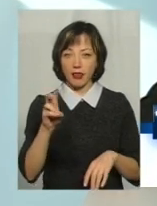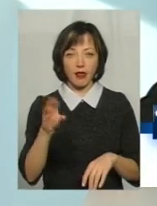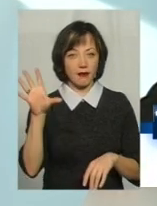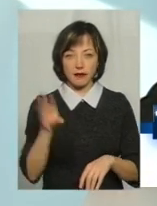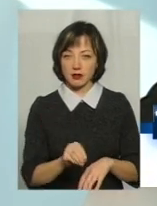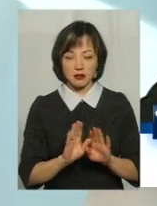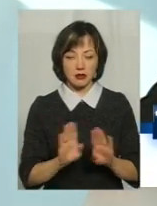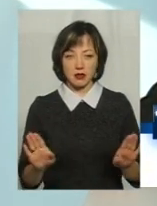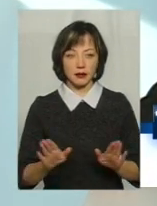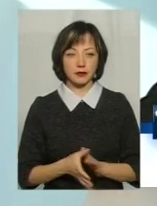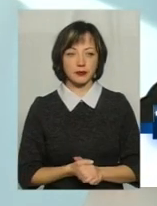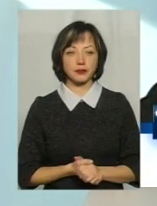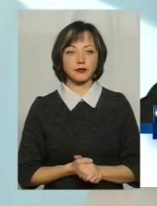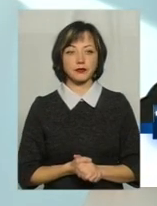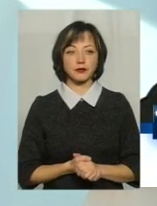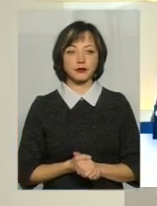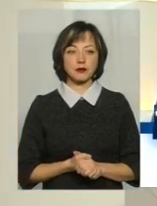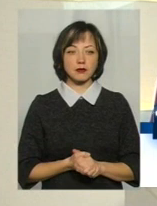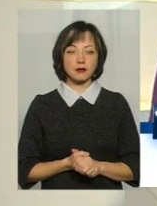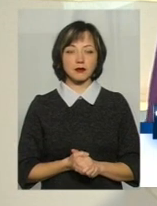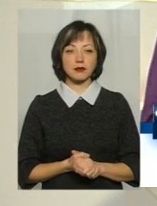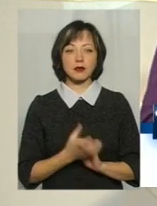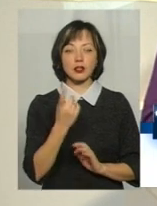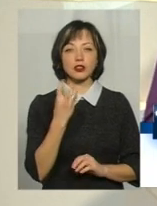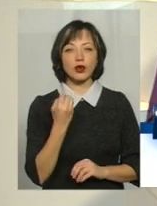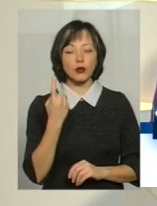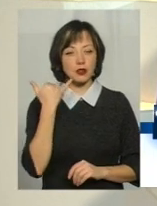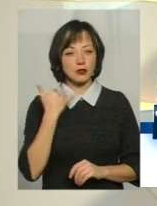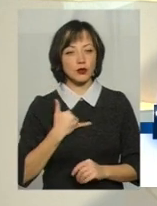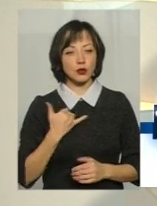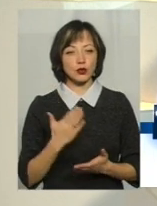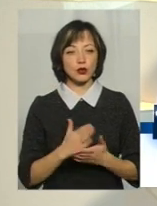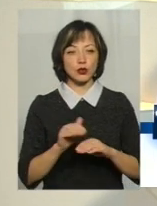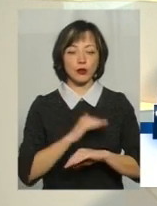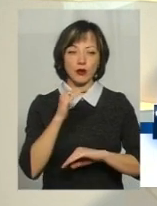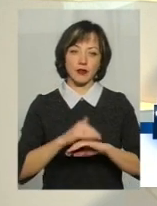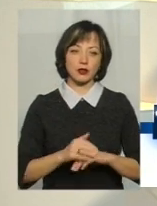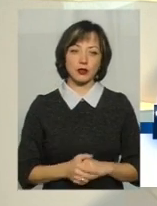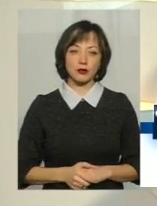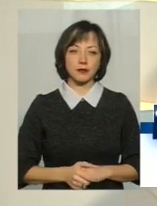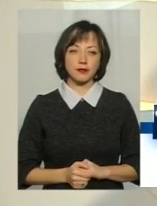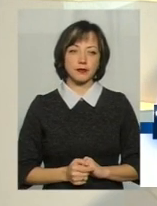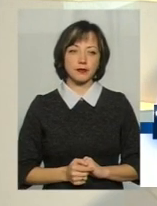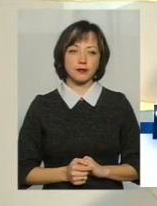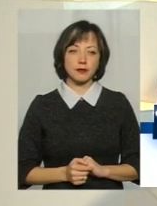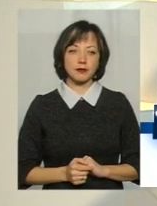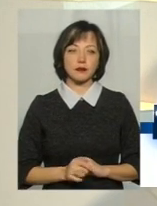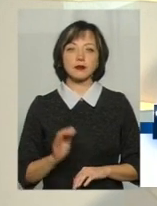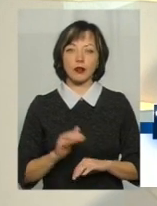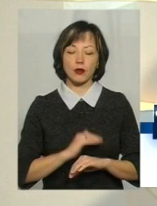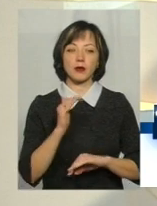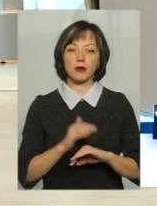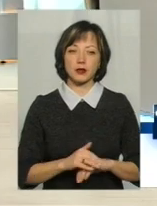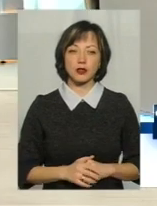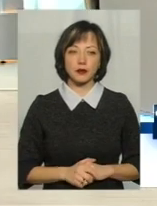Не на всіх зупинках. Я зрозумію. Ще один дзвіночок нас. Доброго вечора. Добрий вечір. Добрий.